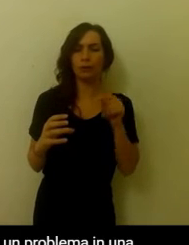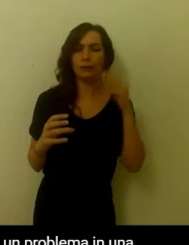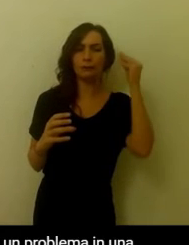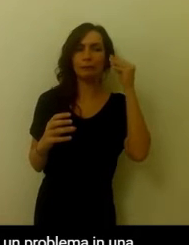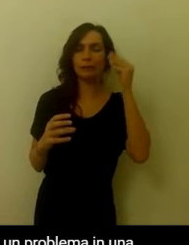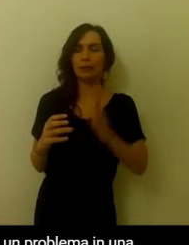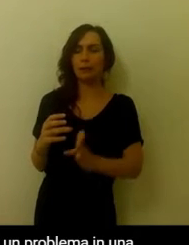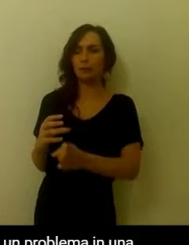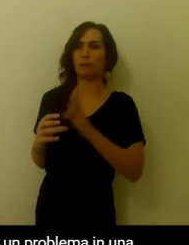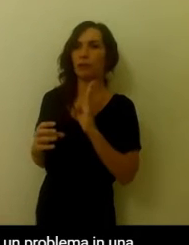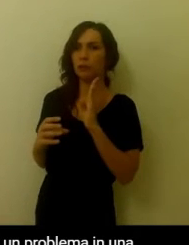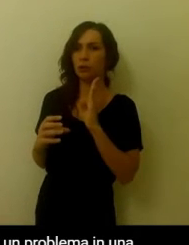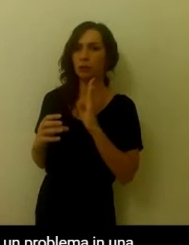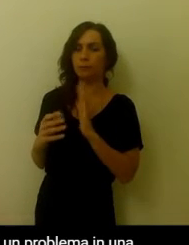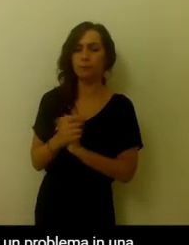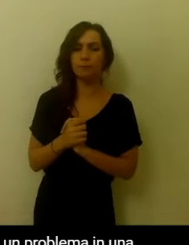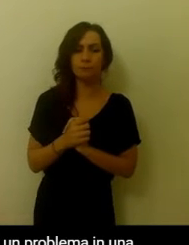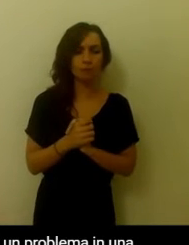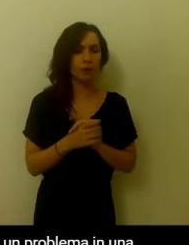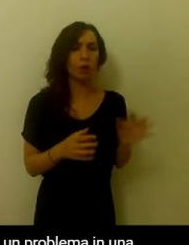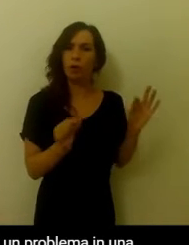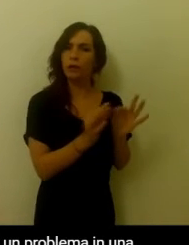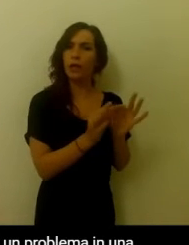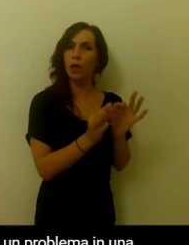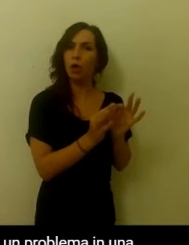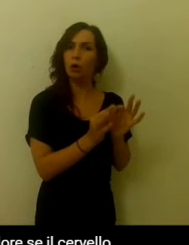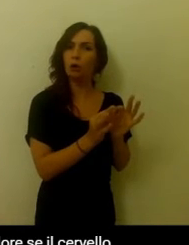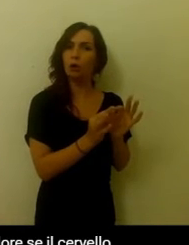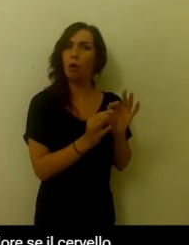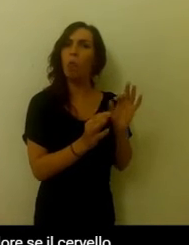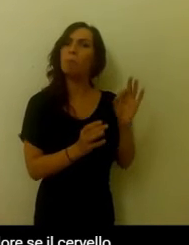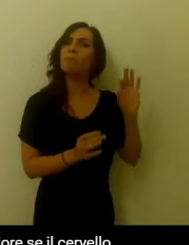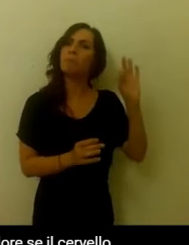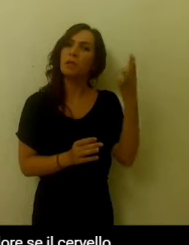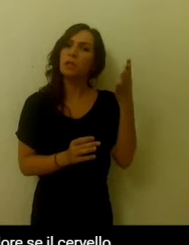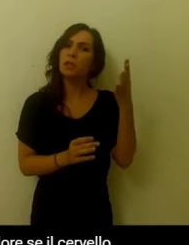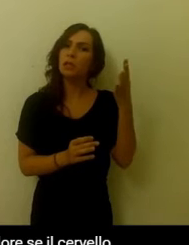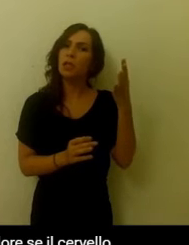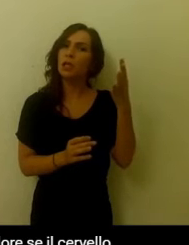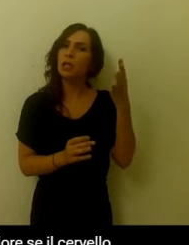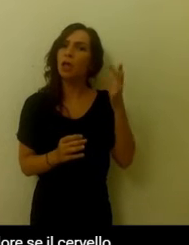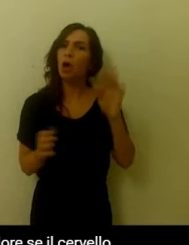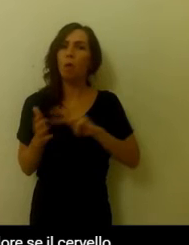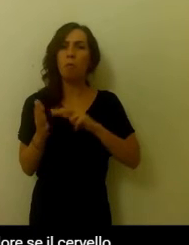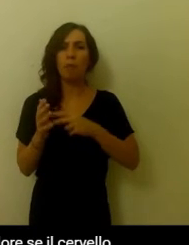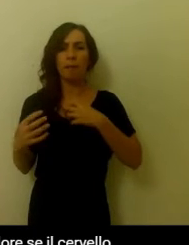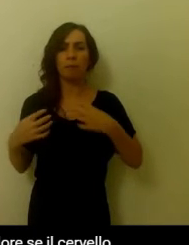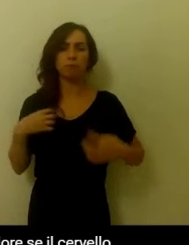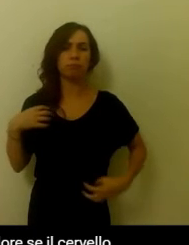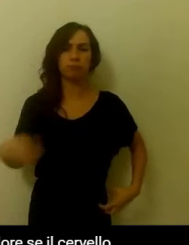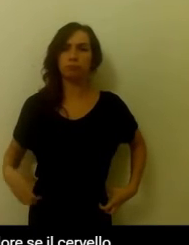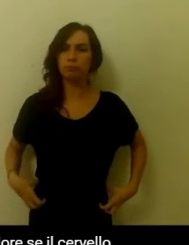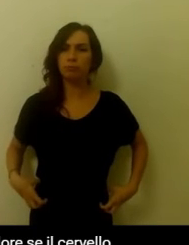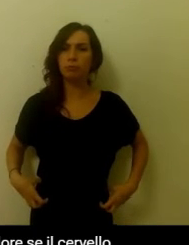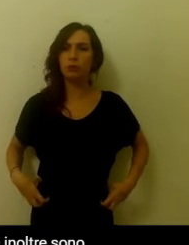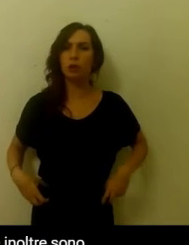minaccia. Sono anche concordi nel dichiarare che se sussiste un problema in una qualsiasi parte del corpo non darà segnali